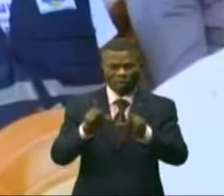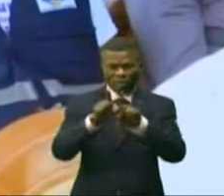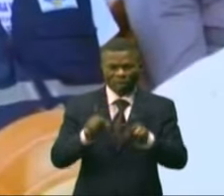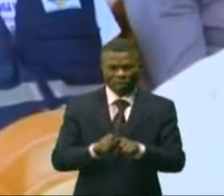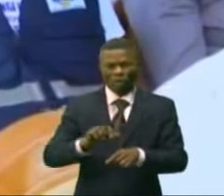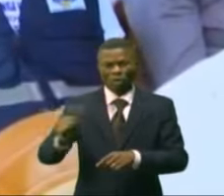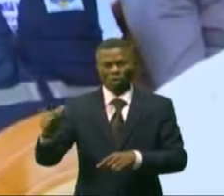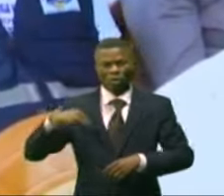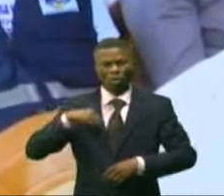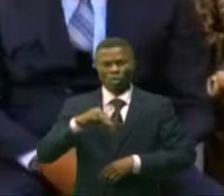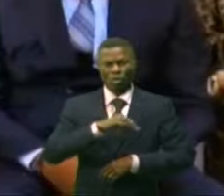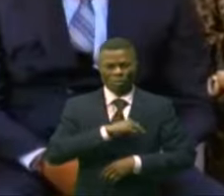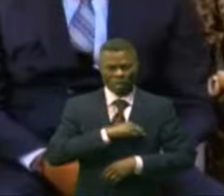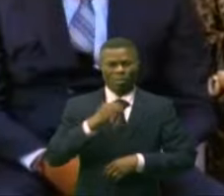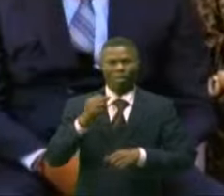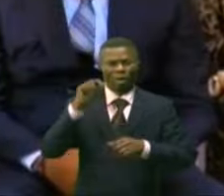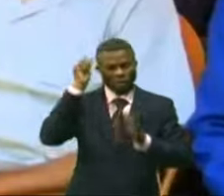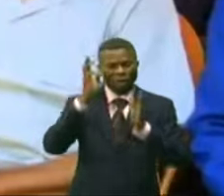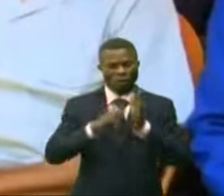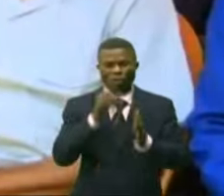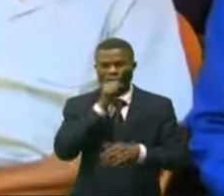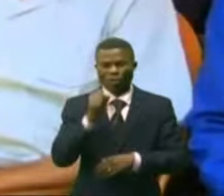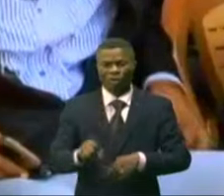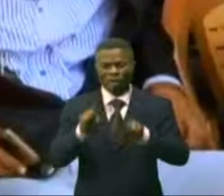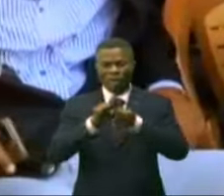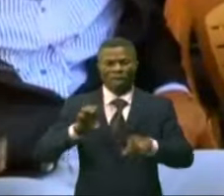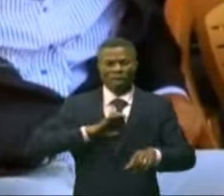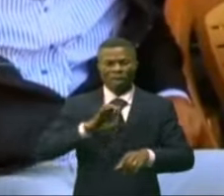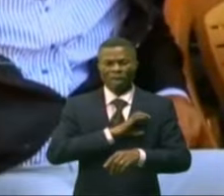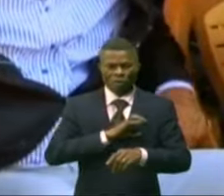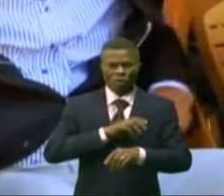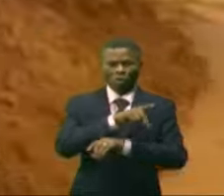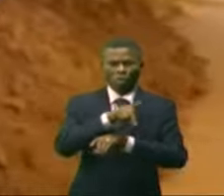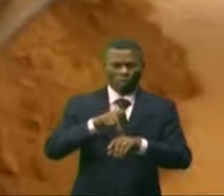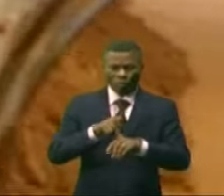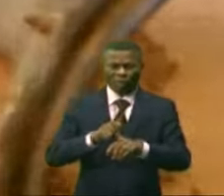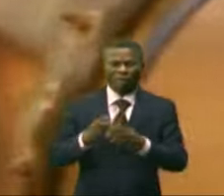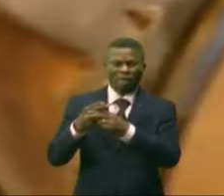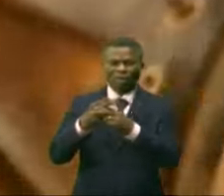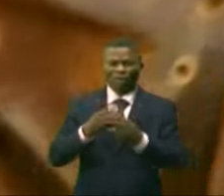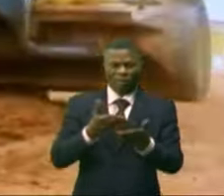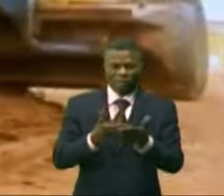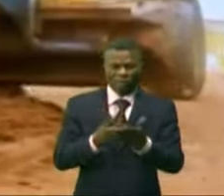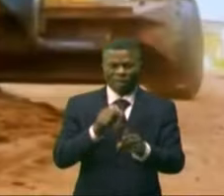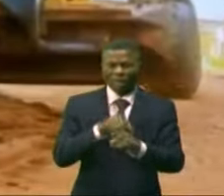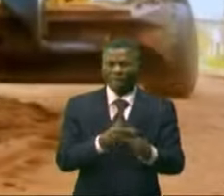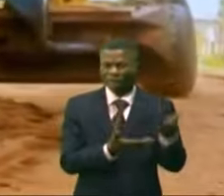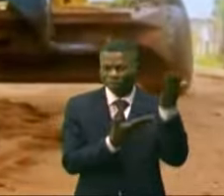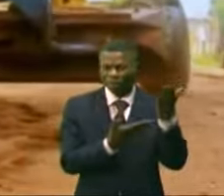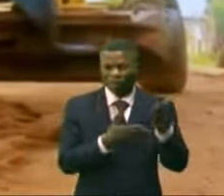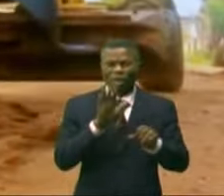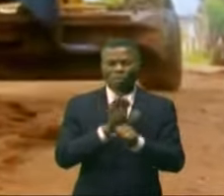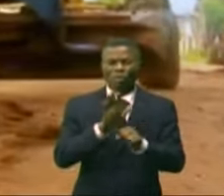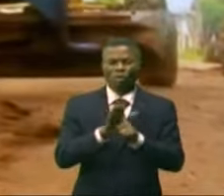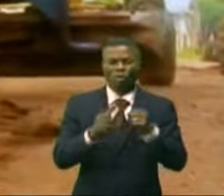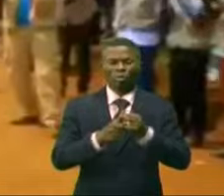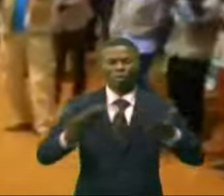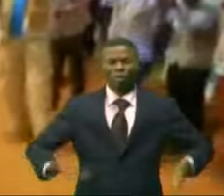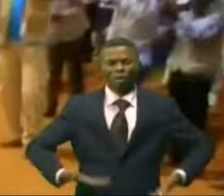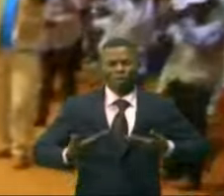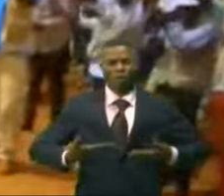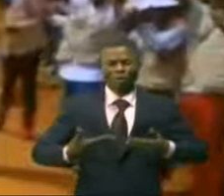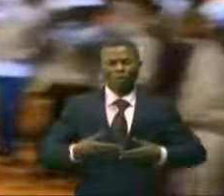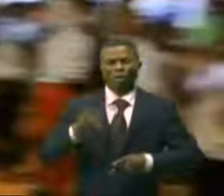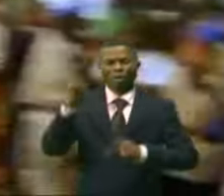et des quelques membres du gouvernement provincial sortant, et ceux du Comité provincial de sécurité. Un signal très fort, salué et très applaudi par la population